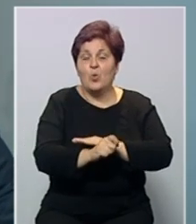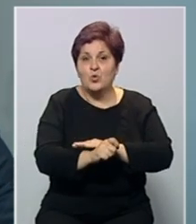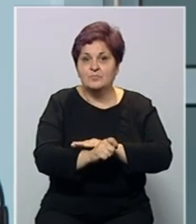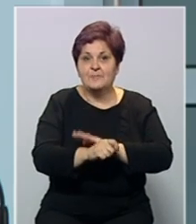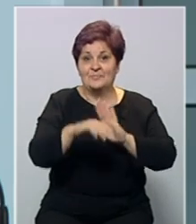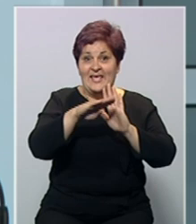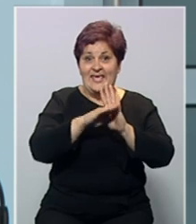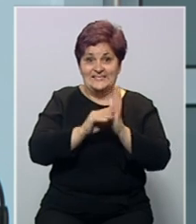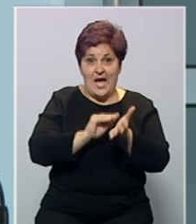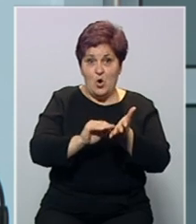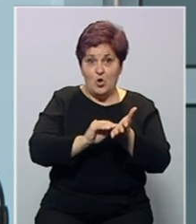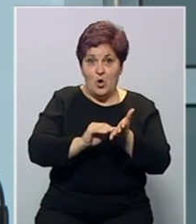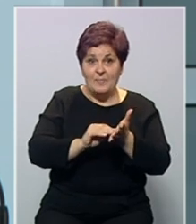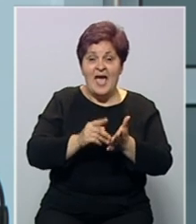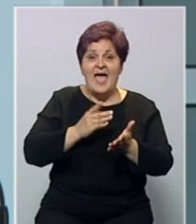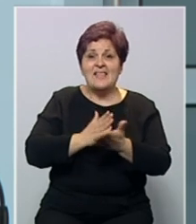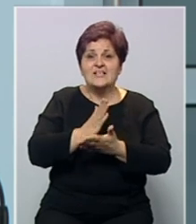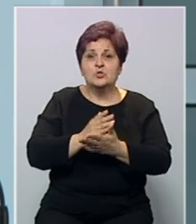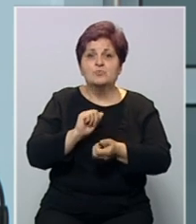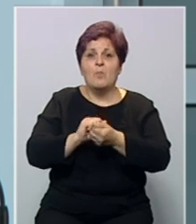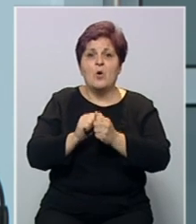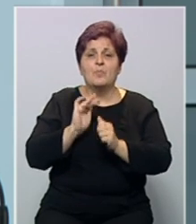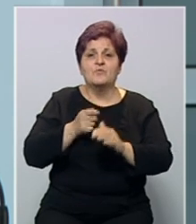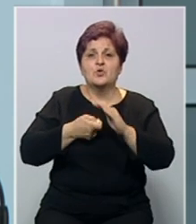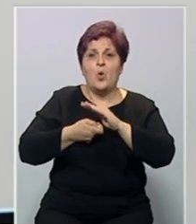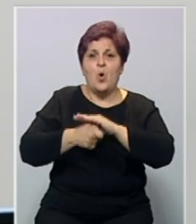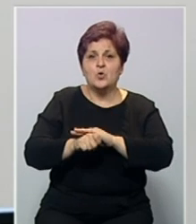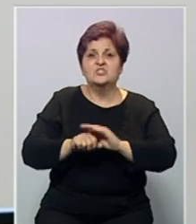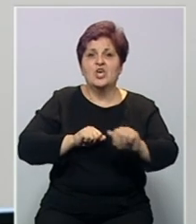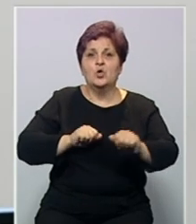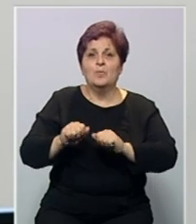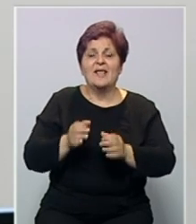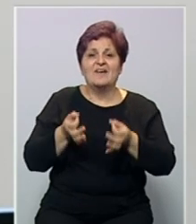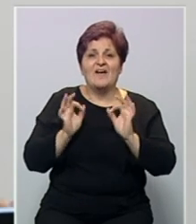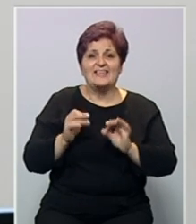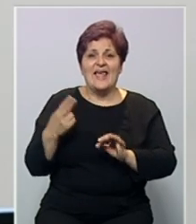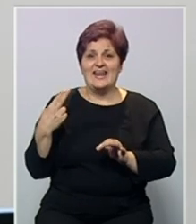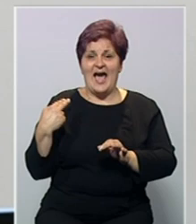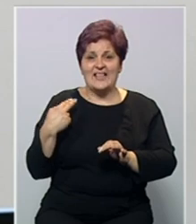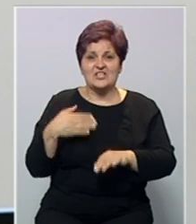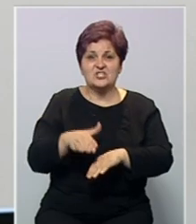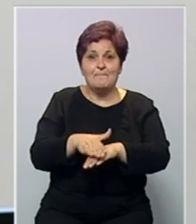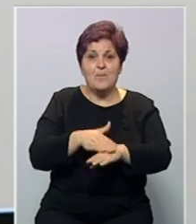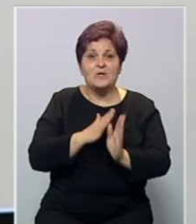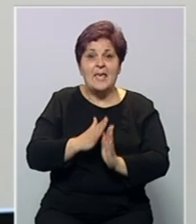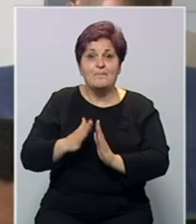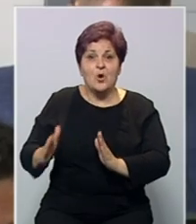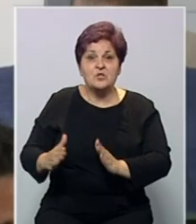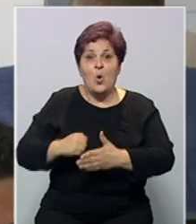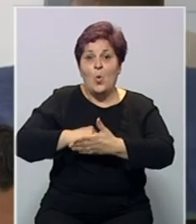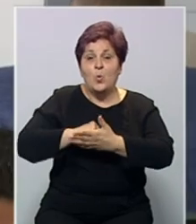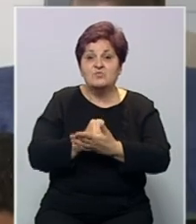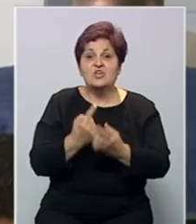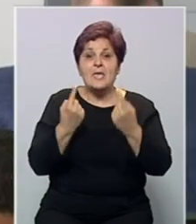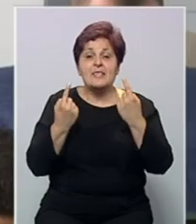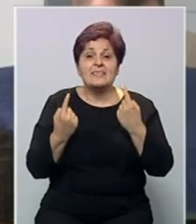korupcije. Zakonom je propisano da je Ured za borbu protiv korupcije i upravljanja kvalitetom nadležan za pokretanje postupka